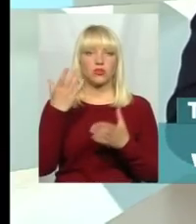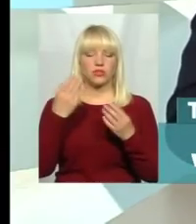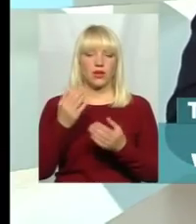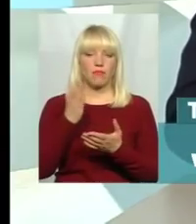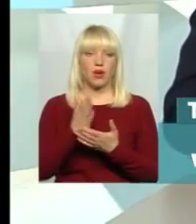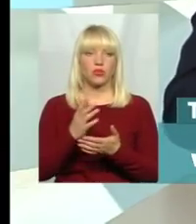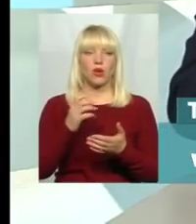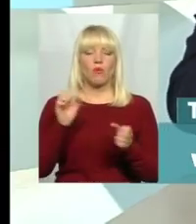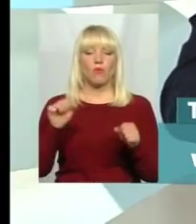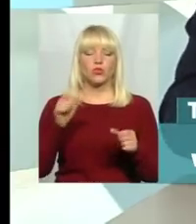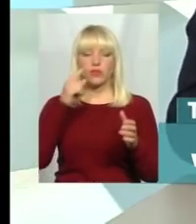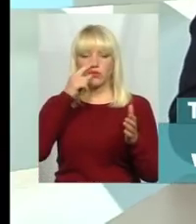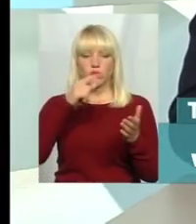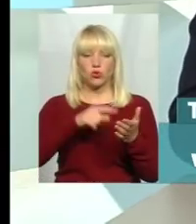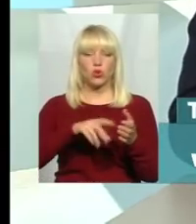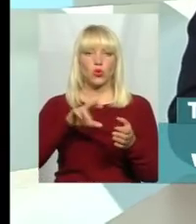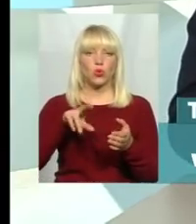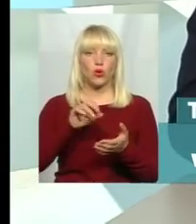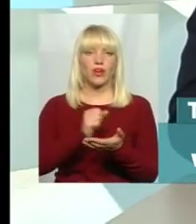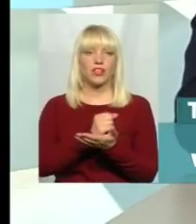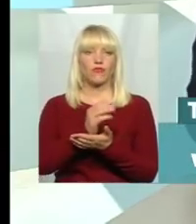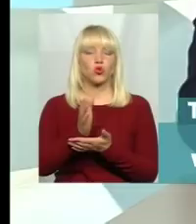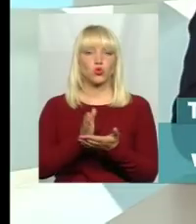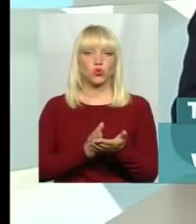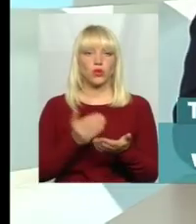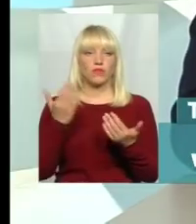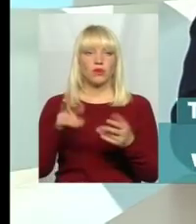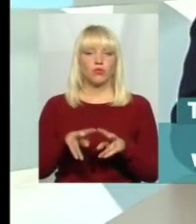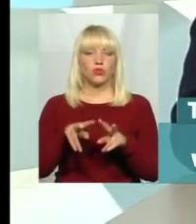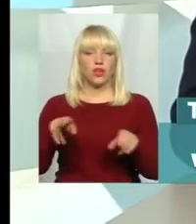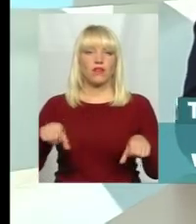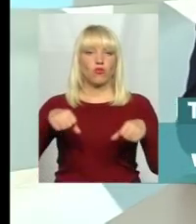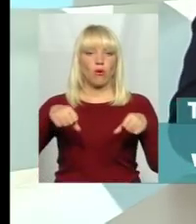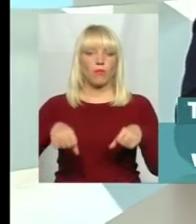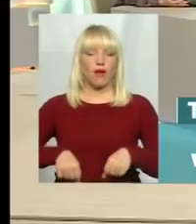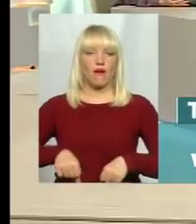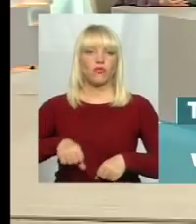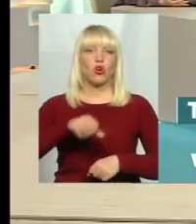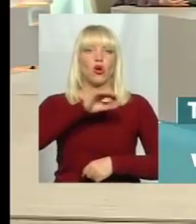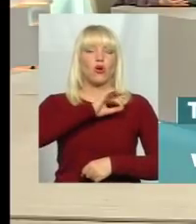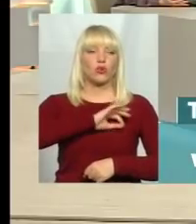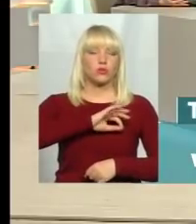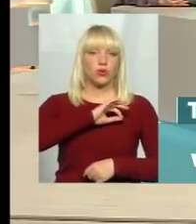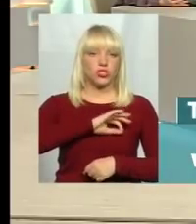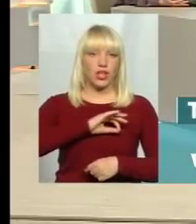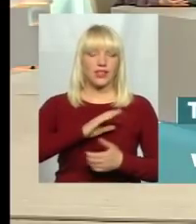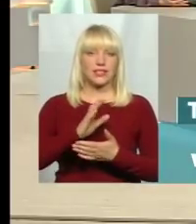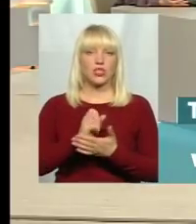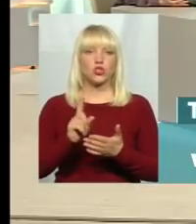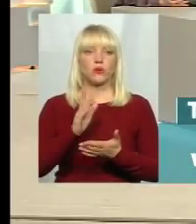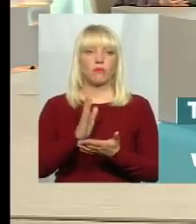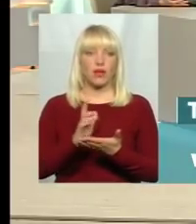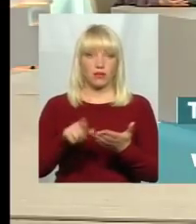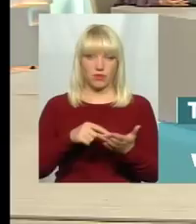інфраструктури. Вони будуть рівноправні розпоражатися ресурсами ті, що мають місто. Начинає клуб,